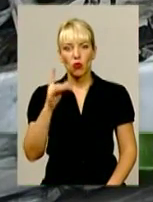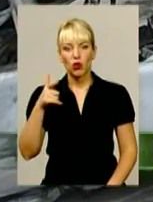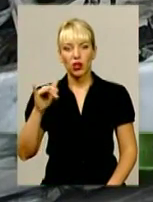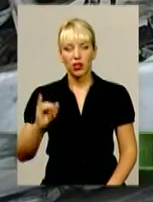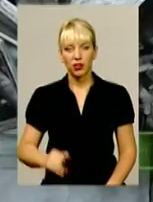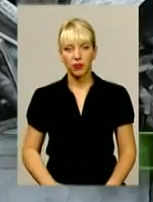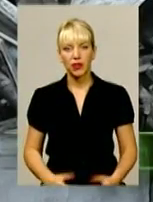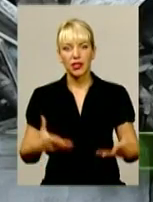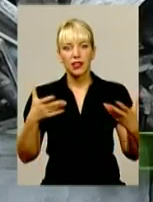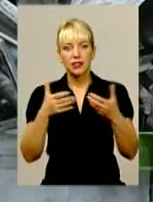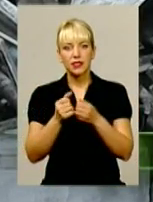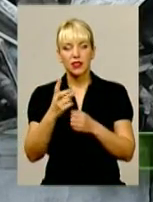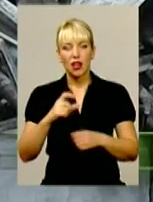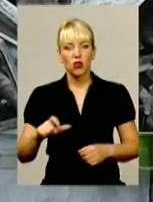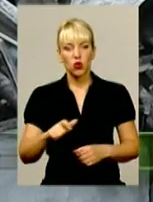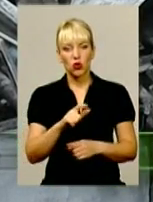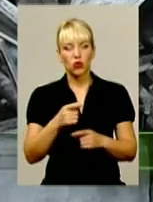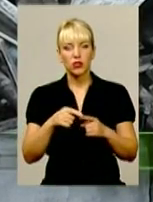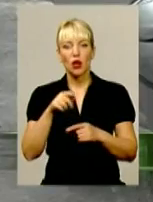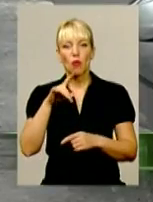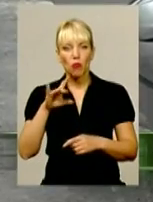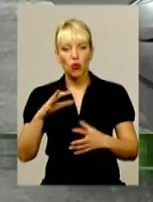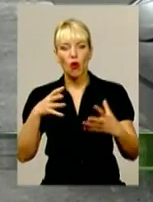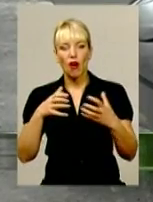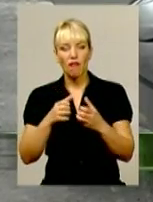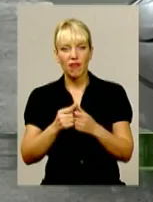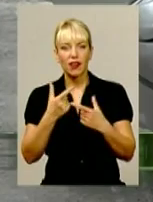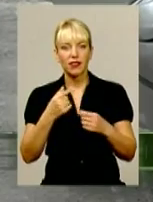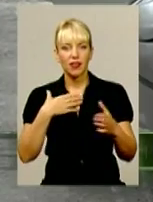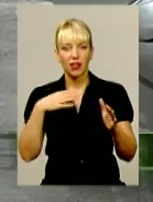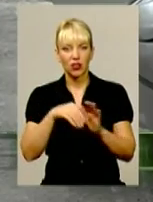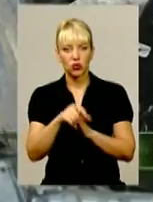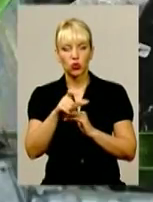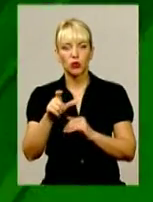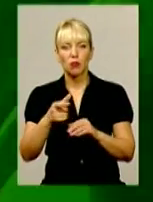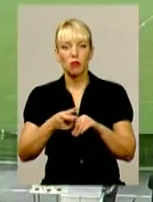Фатальні зіткнення на дорозі або про аварії, де гине людей більше, ніж на війні.